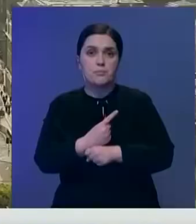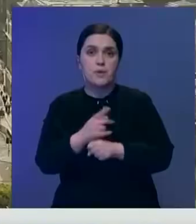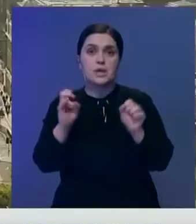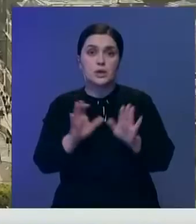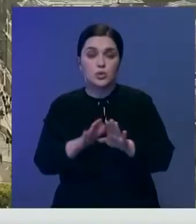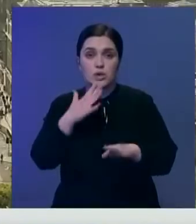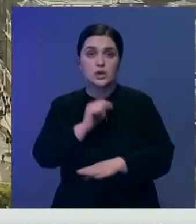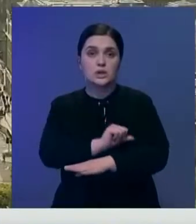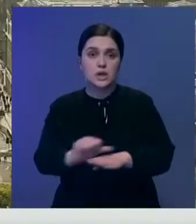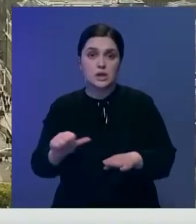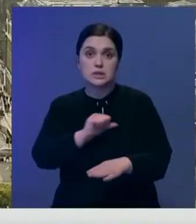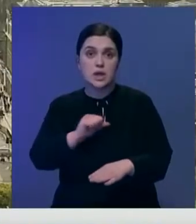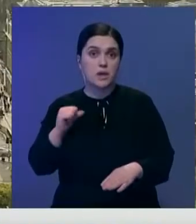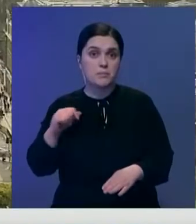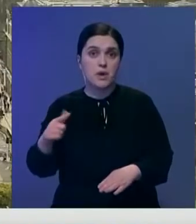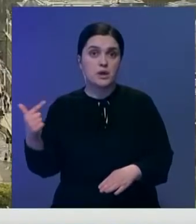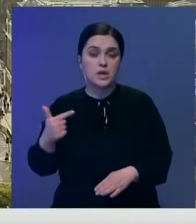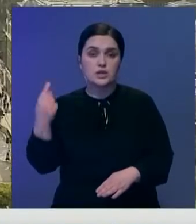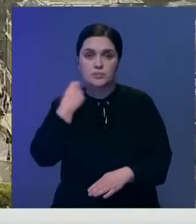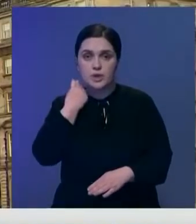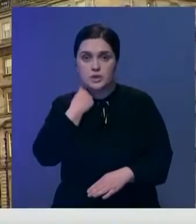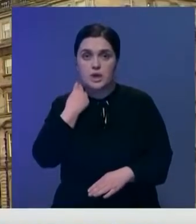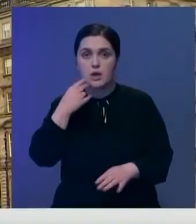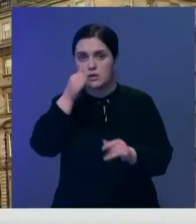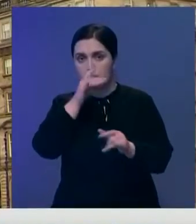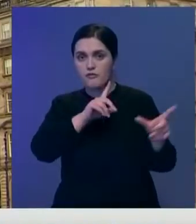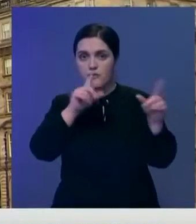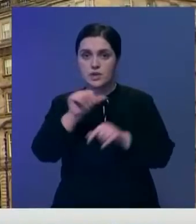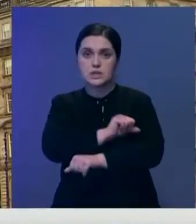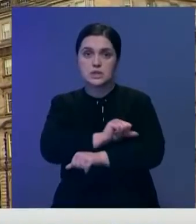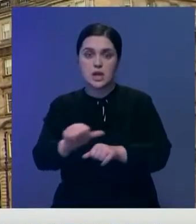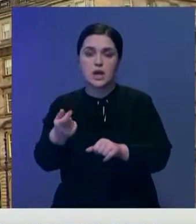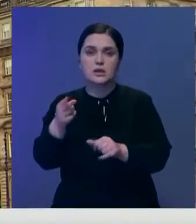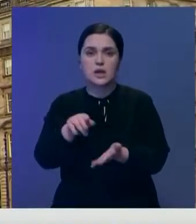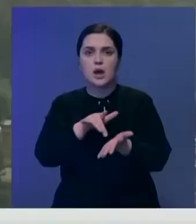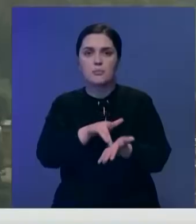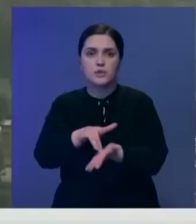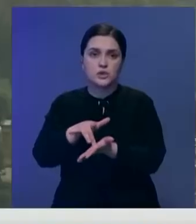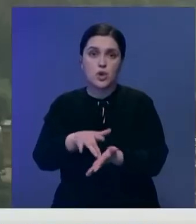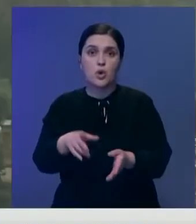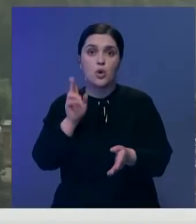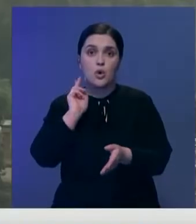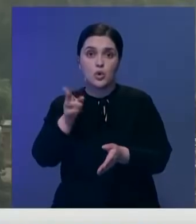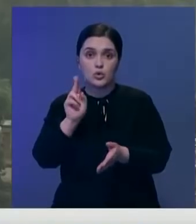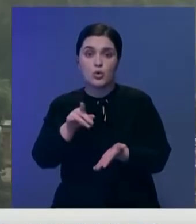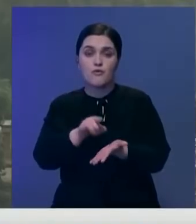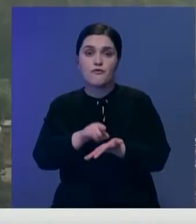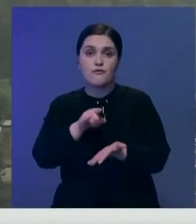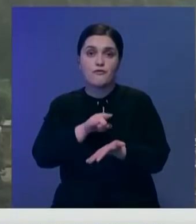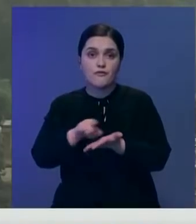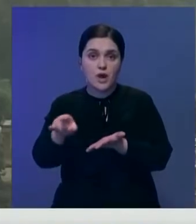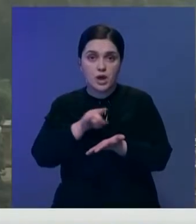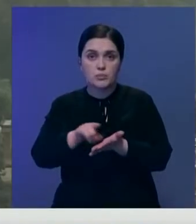действуют не только для иностранцев, но и для самих британцев. То есть граждане не смогут выезжать за границу для путешествий. А тем, кто